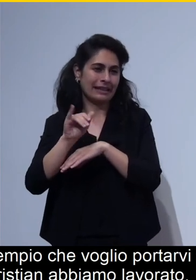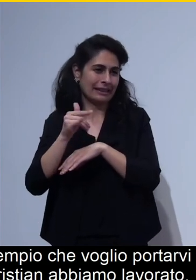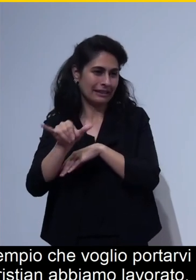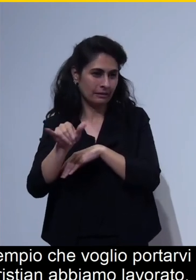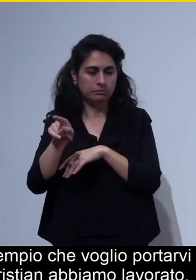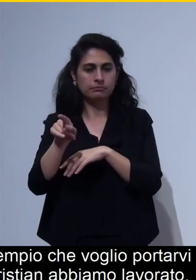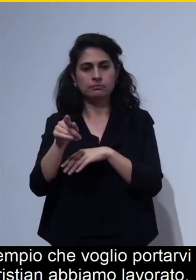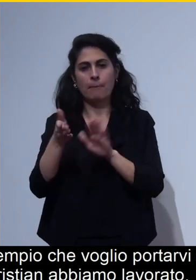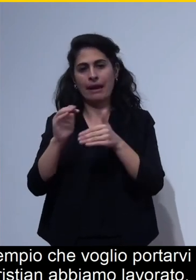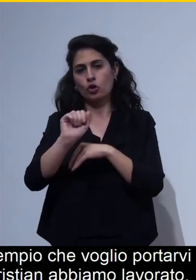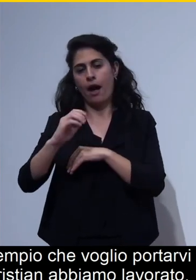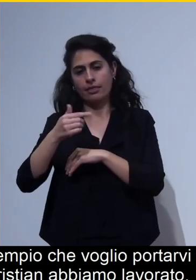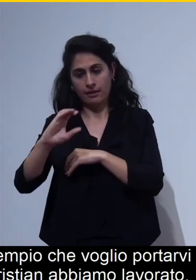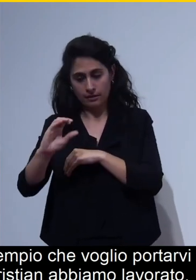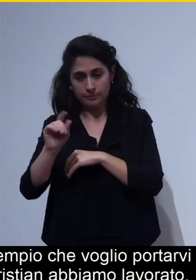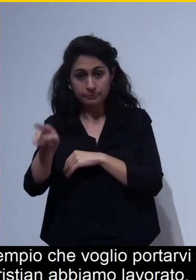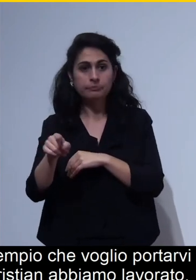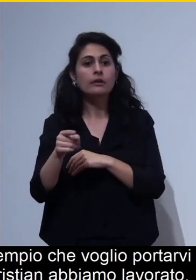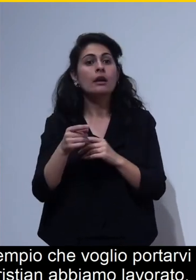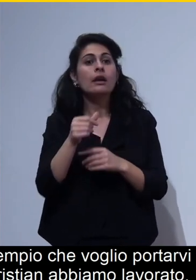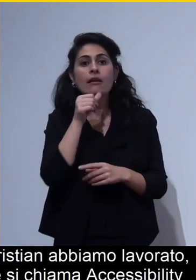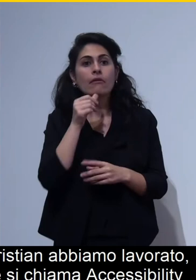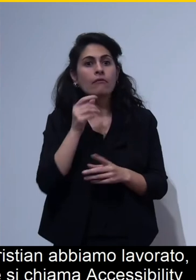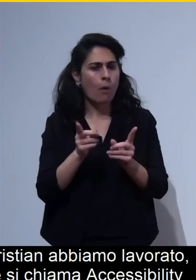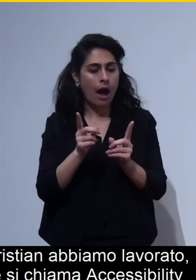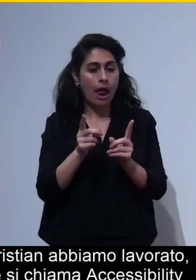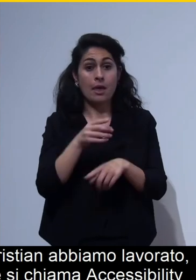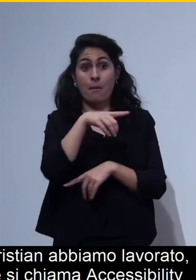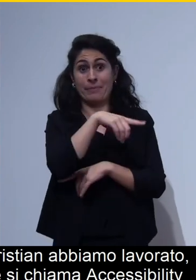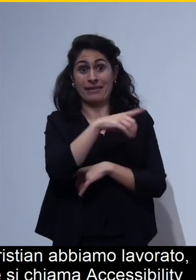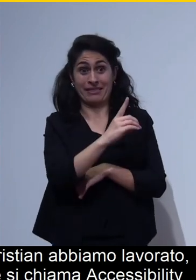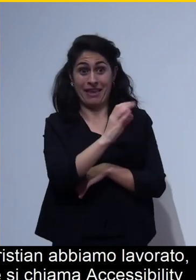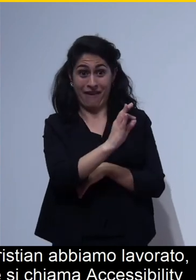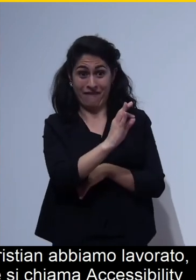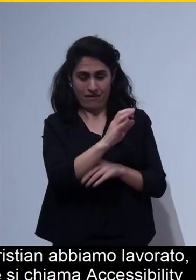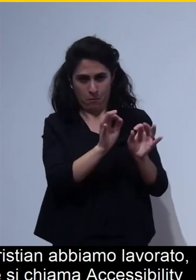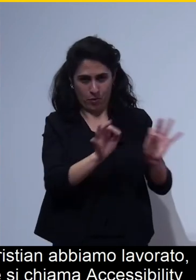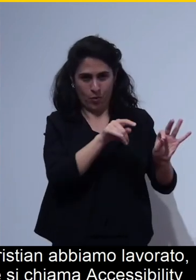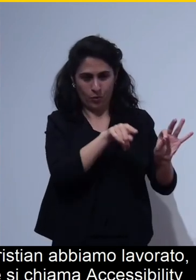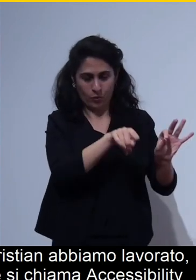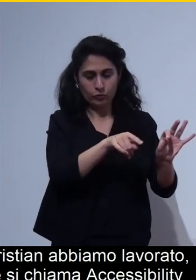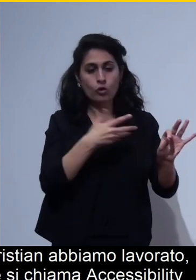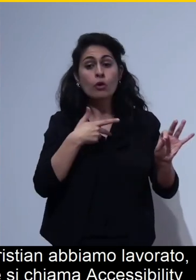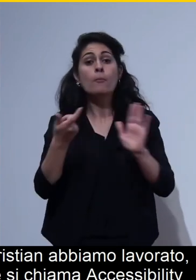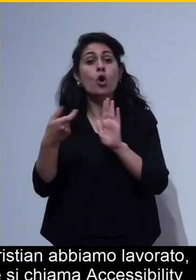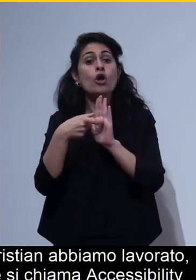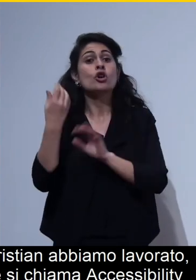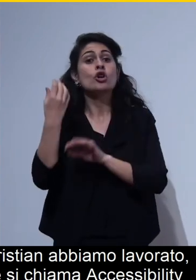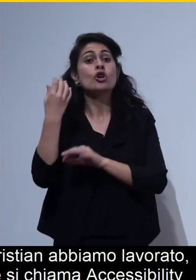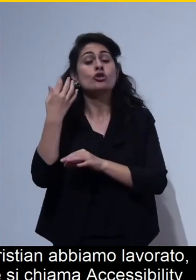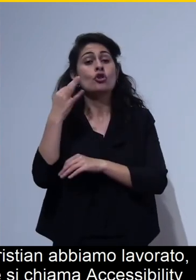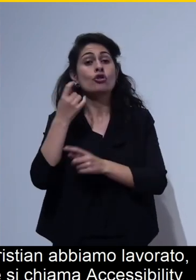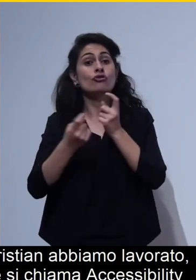praticamente inietta nel pdf generato il codice sorgente della formula stessa attaccato